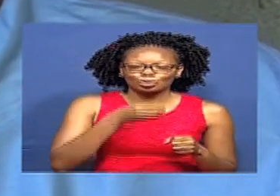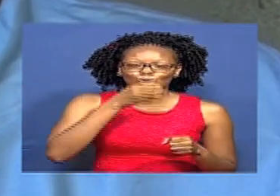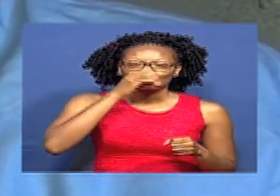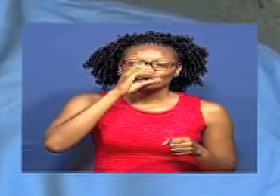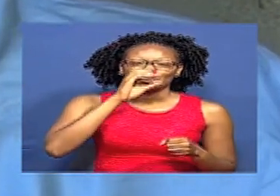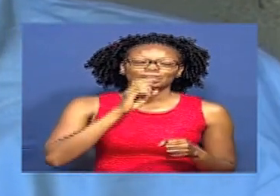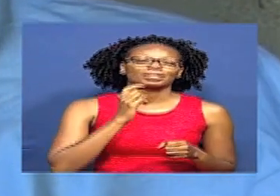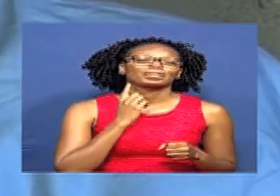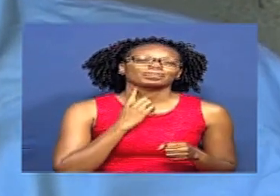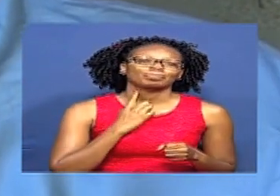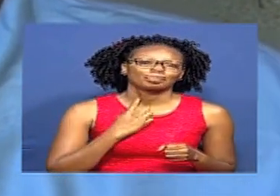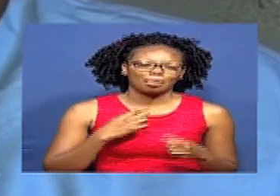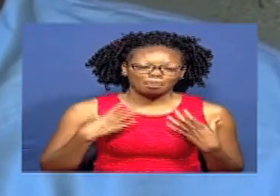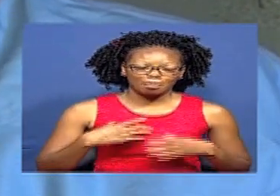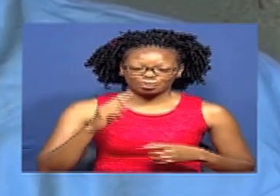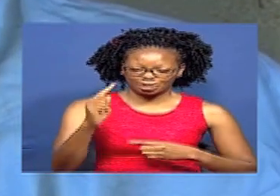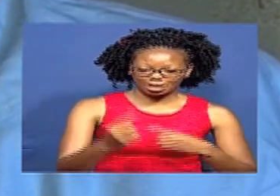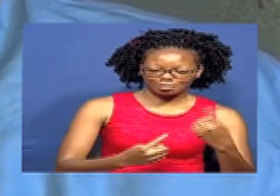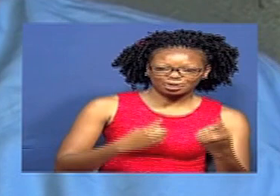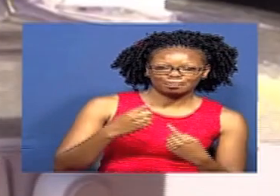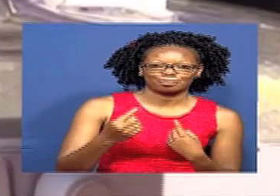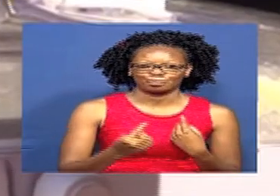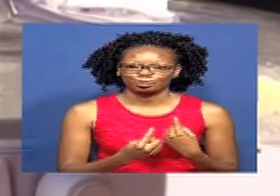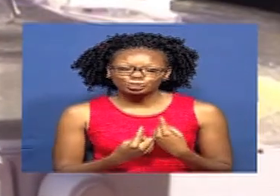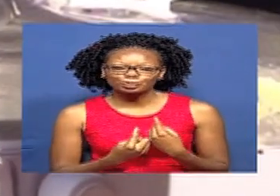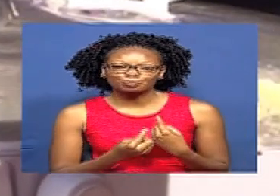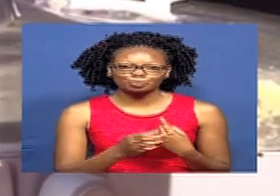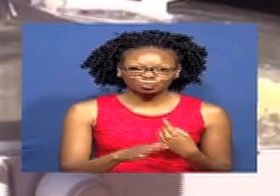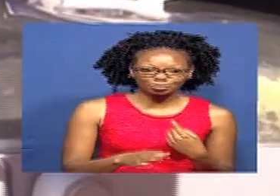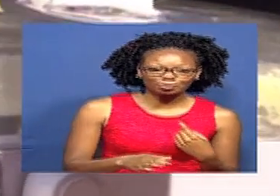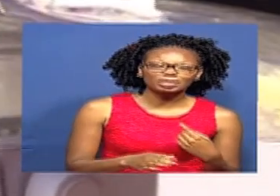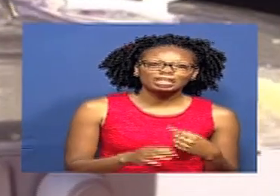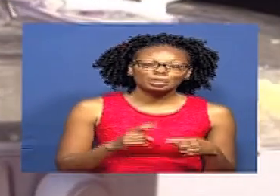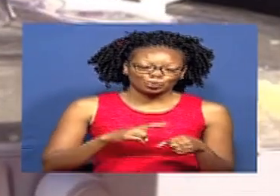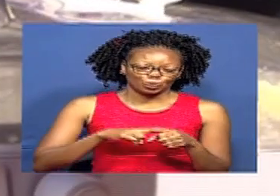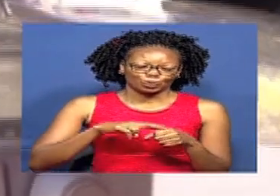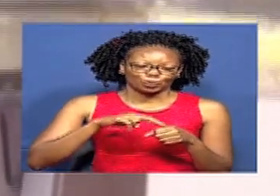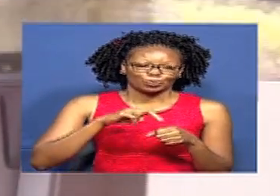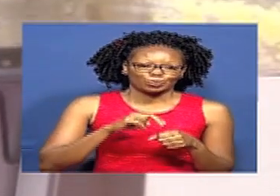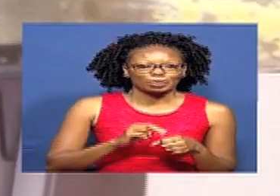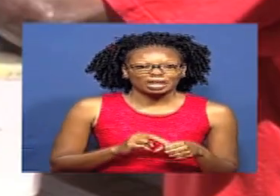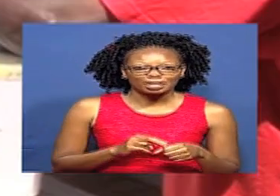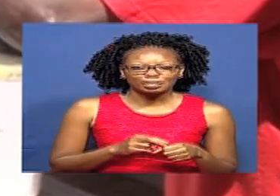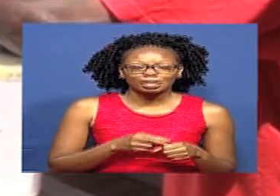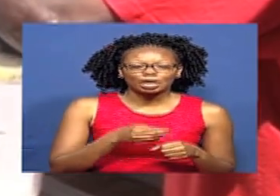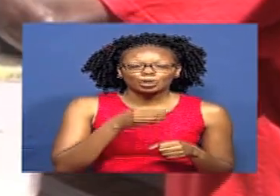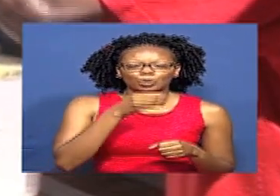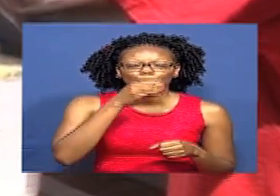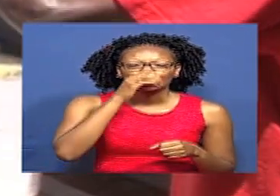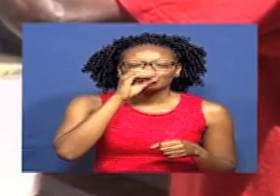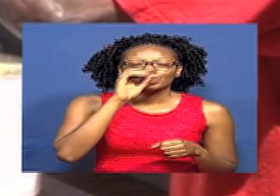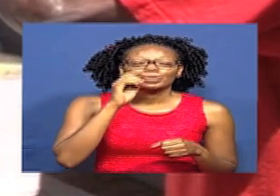wenye tunatengeneza juizi yetu ambayo watu wananumua kwa sisi sae Majitamu ya machungwa ama ukipenda juizi kimwambo ni kinyoaji